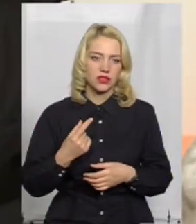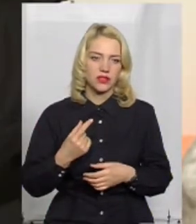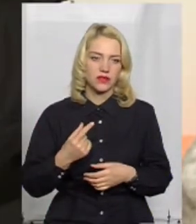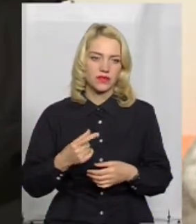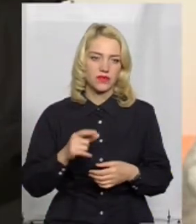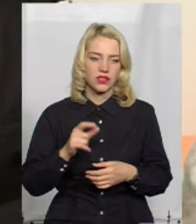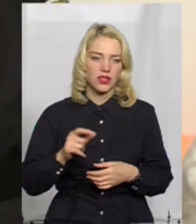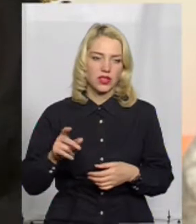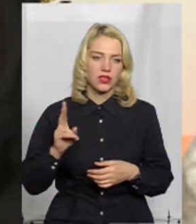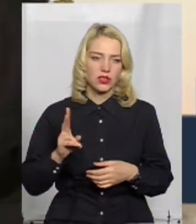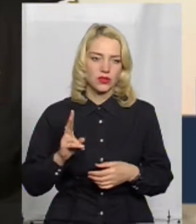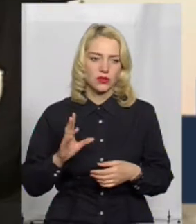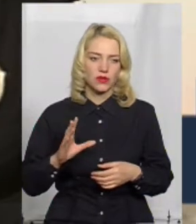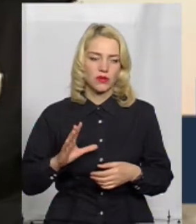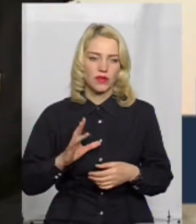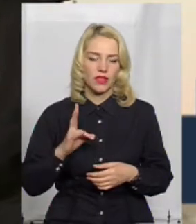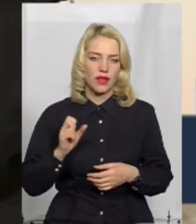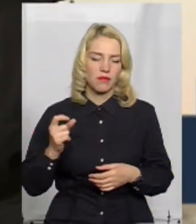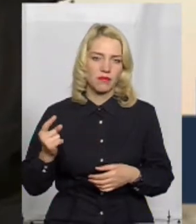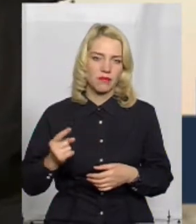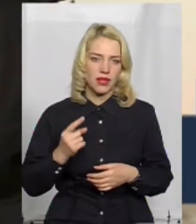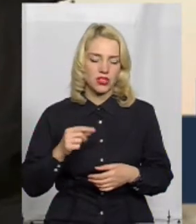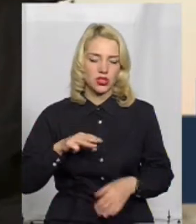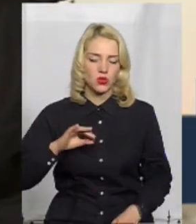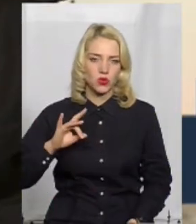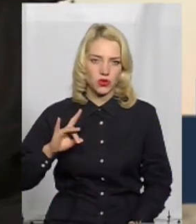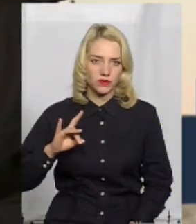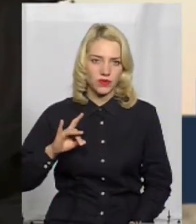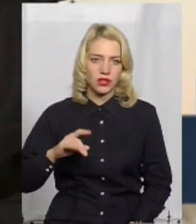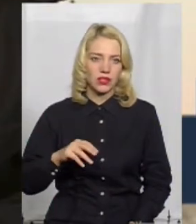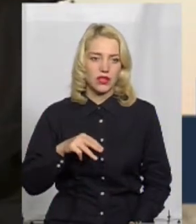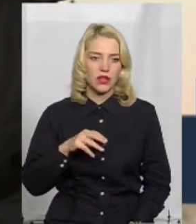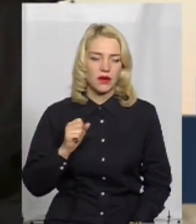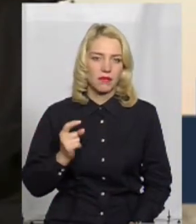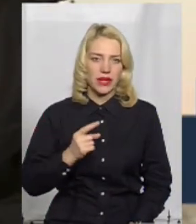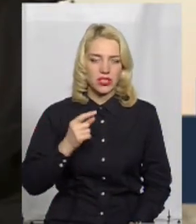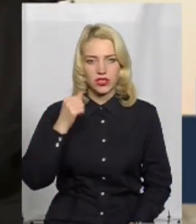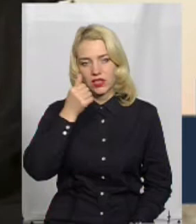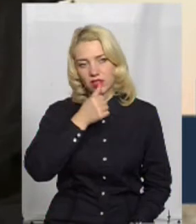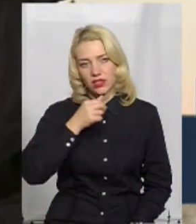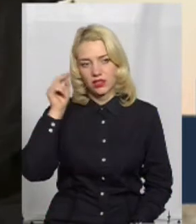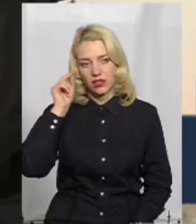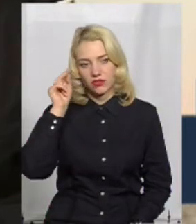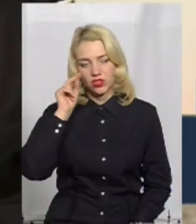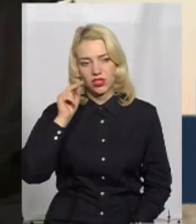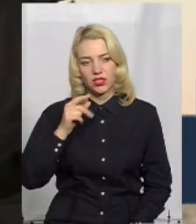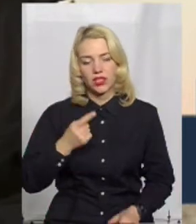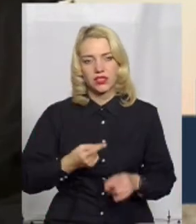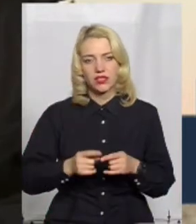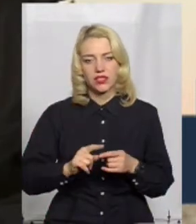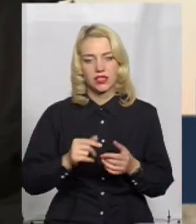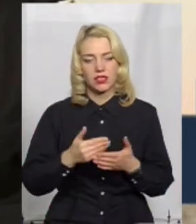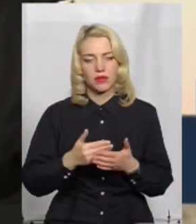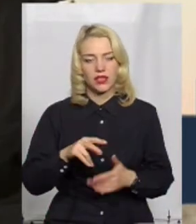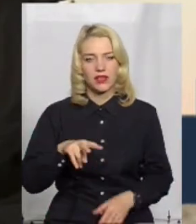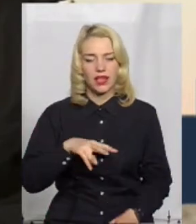ті, які були на перший тур, скажімо, на перший рік навчання. З них, наприклад,